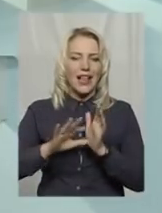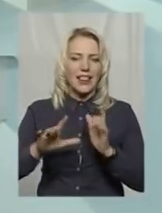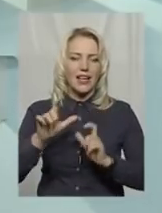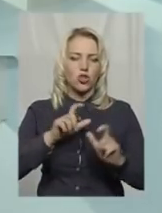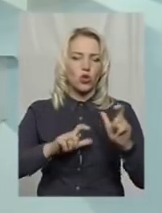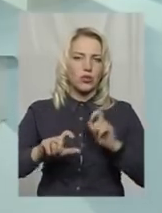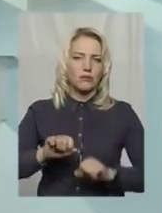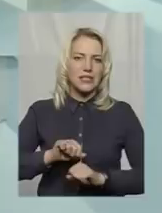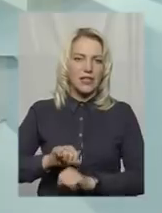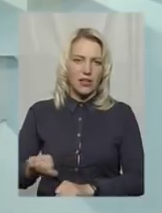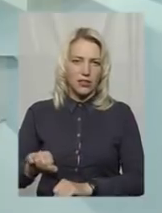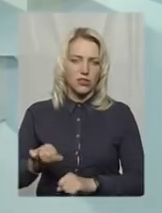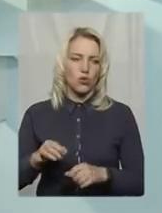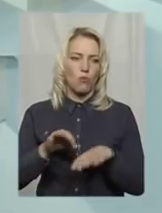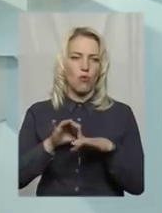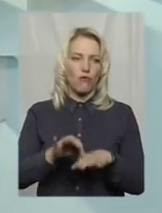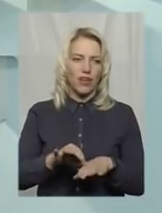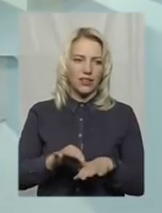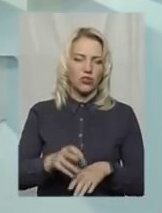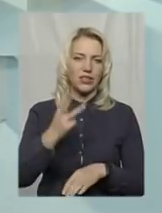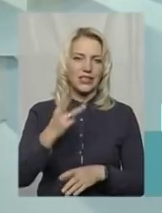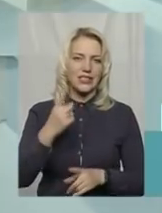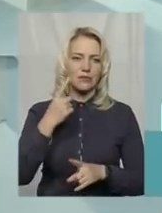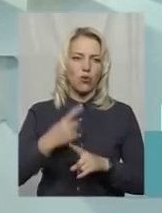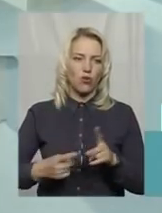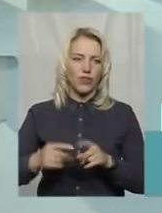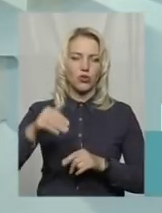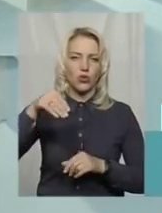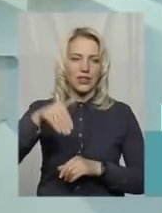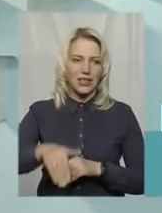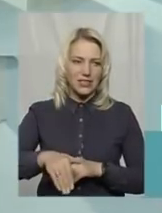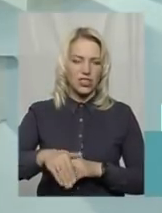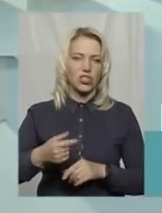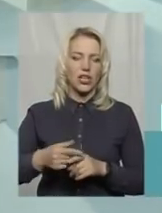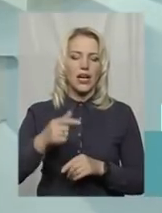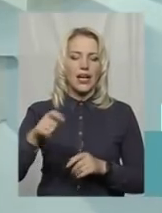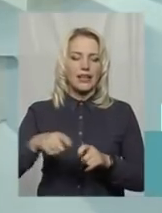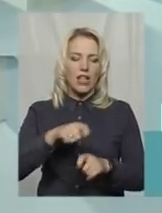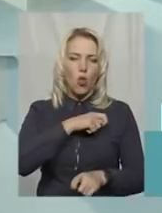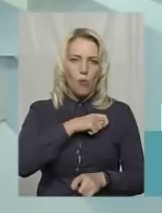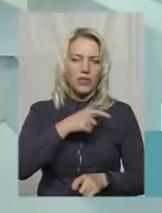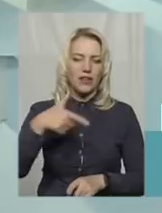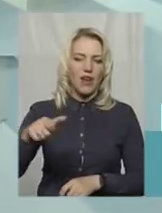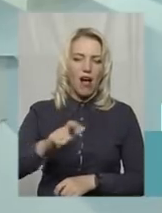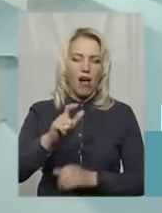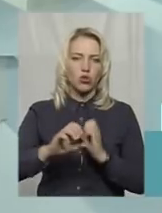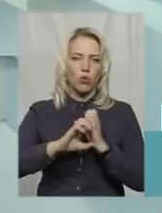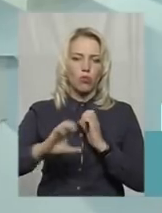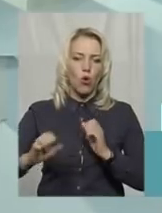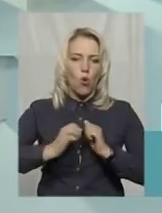проведено 3,5 тисячі км газопроводу комплексного